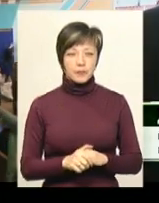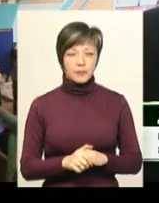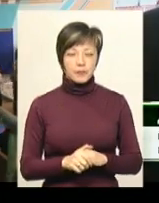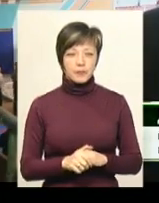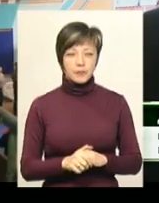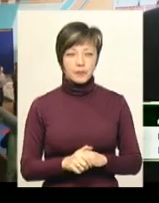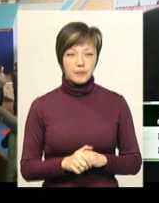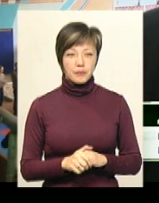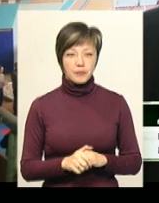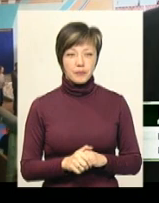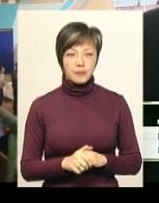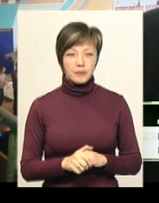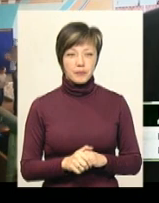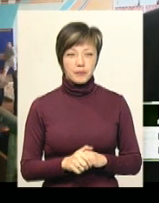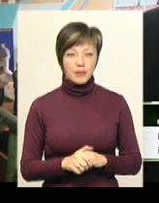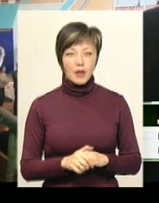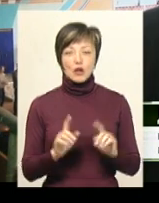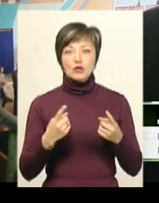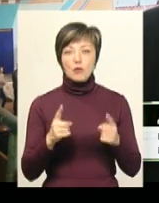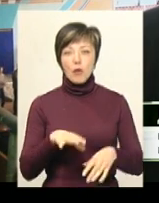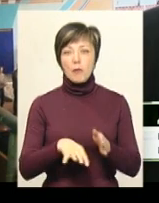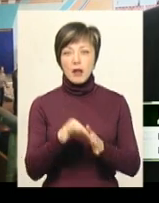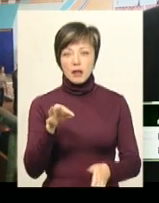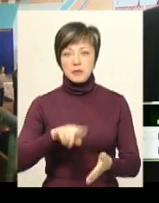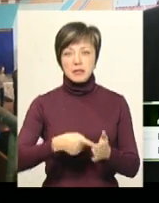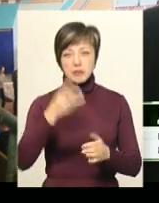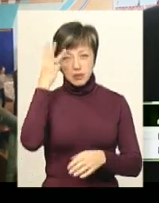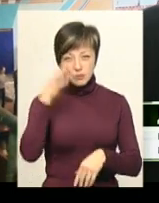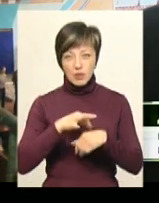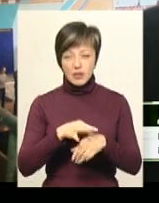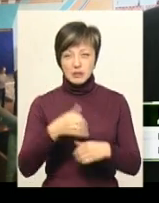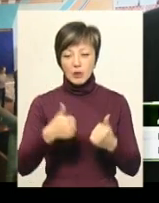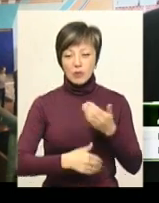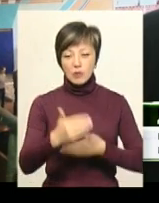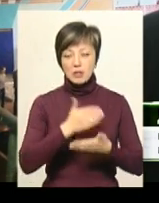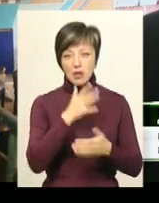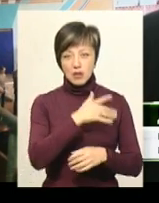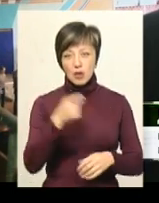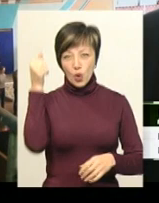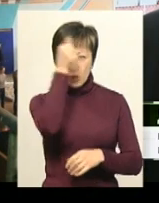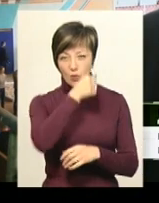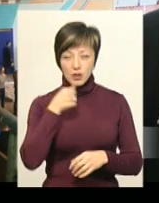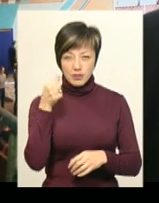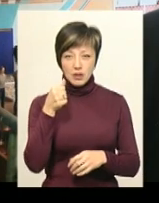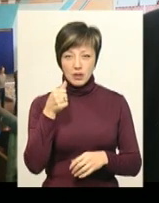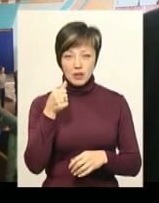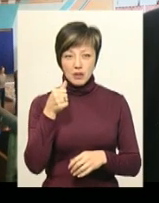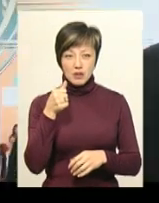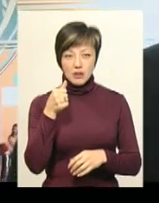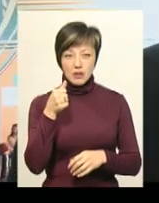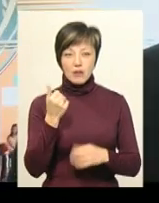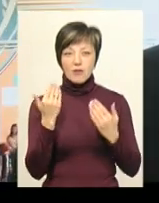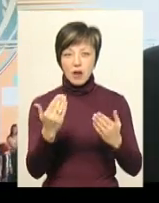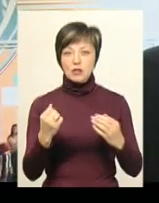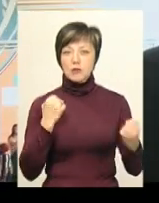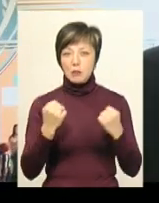місце Хмельницьк, проведені змагання? Напротязі останніх років ваші спортсмени